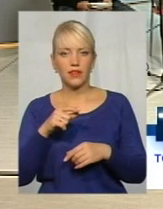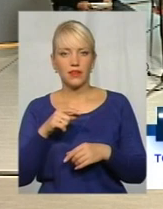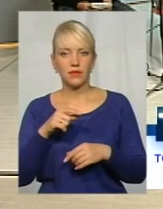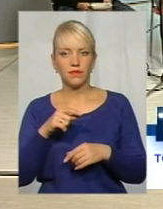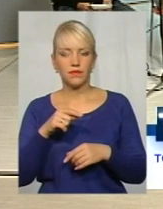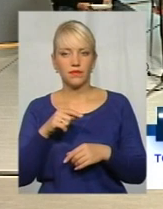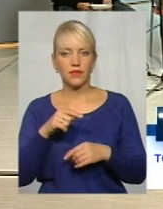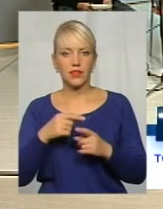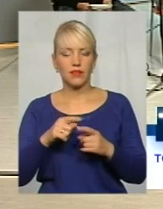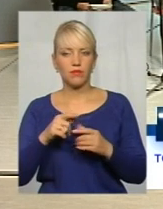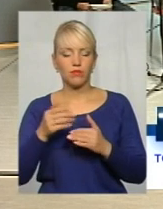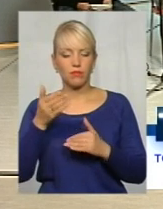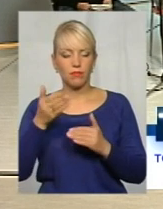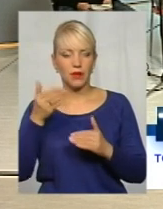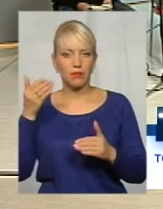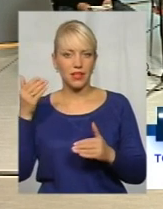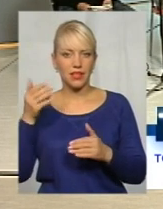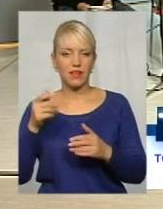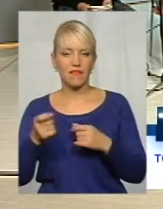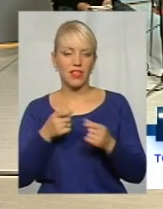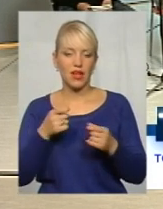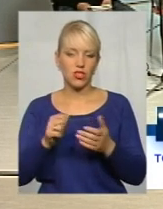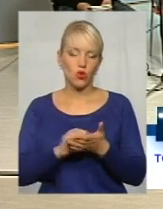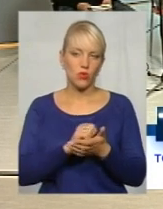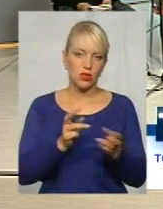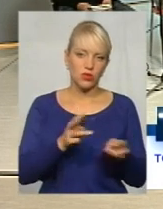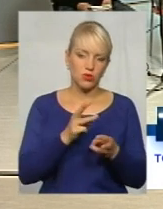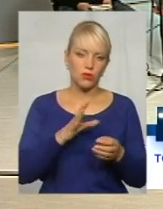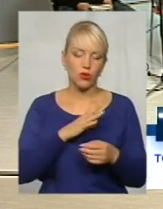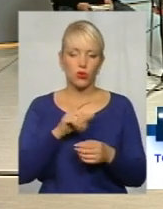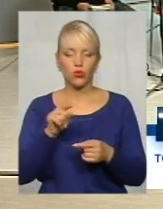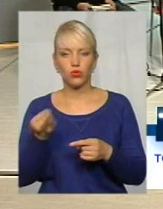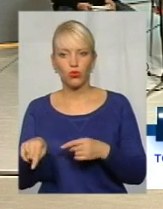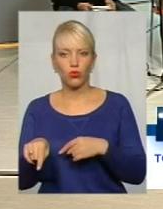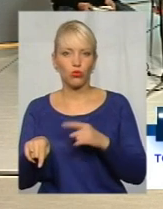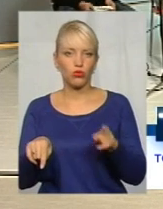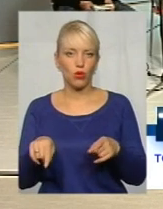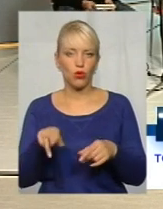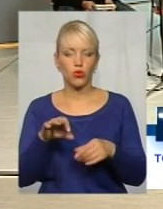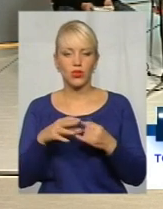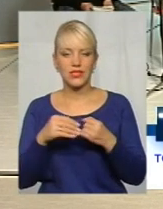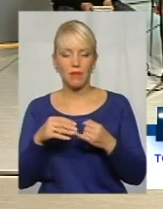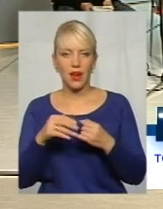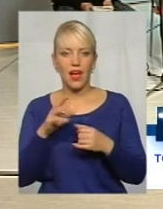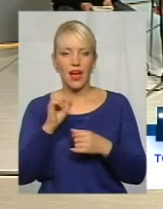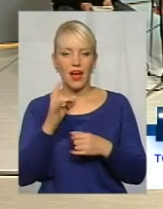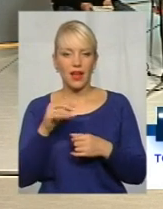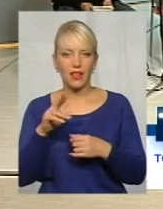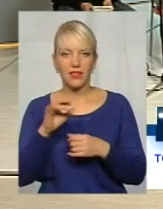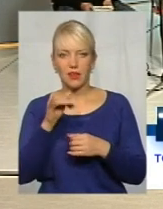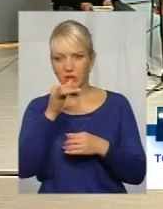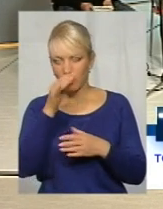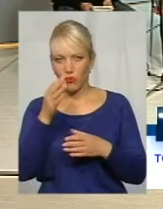попередній владі документи згуріли, то, то, що, то, земля в аренді, і мені не можуть дати номер